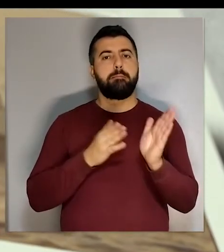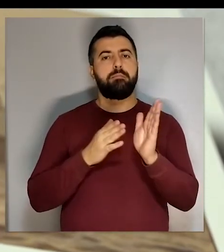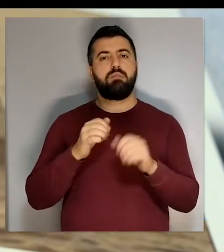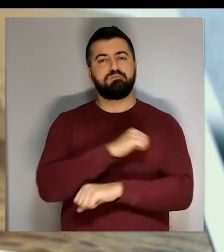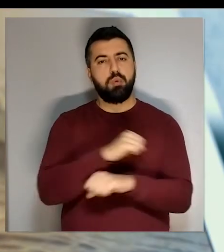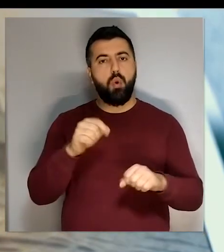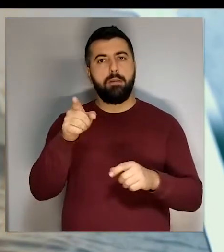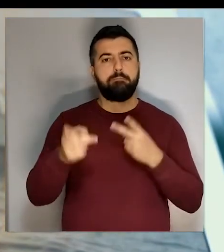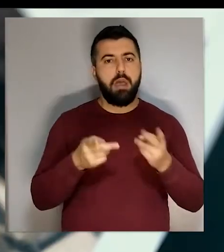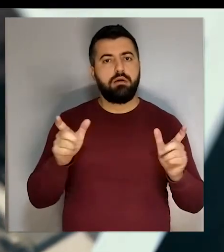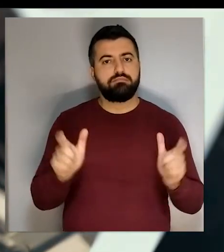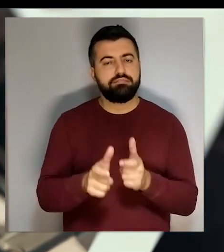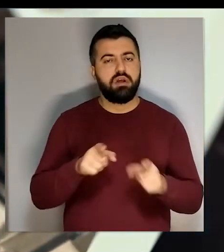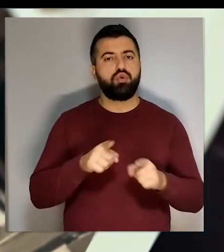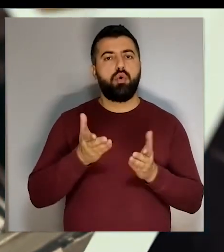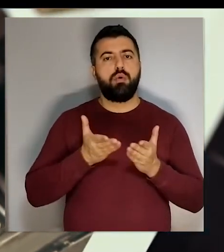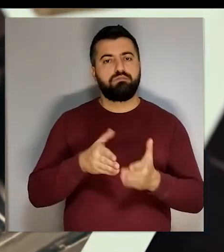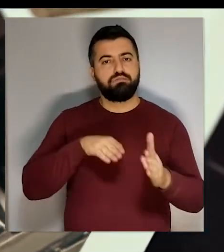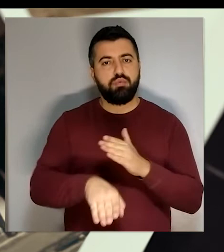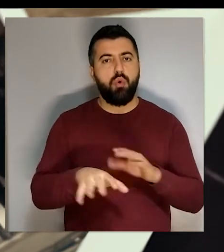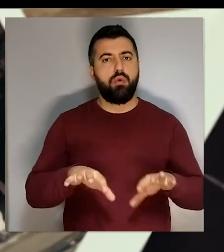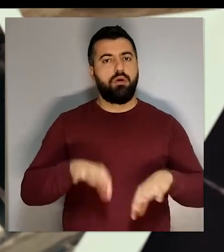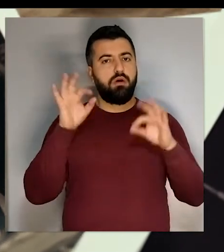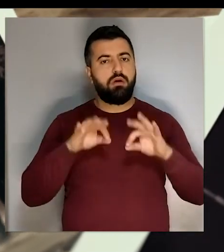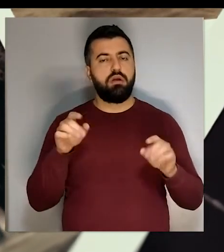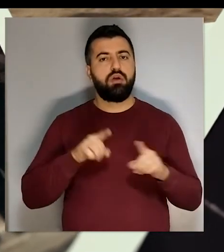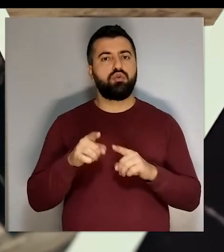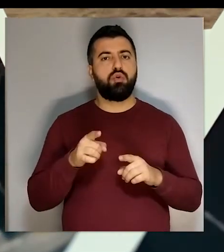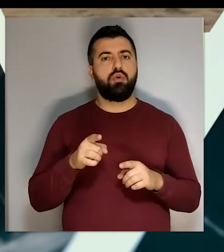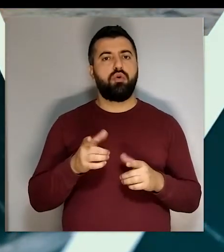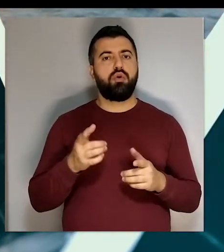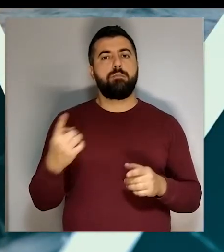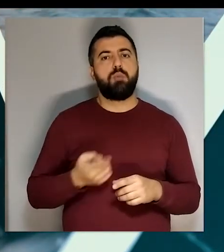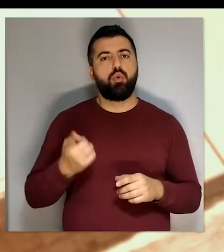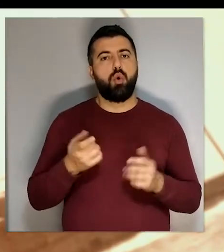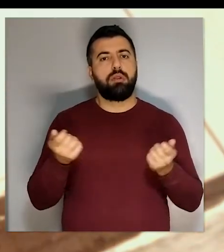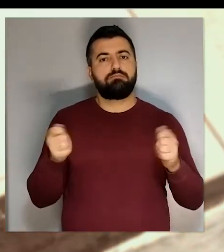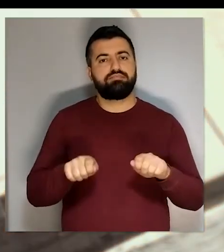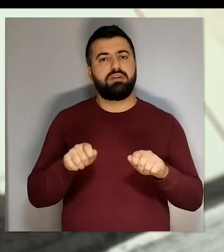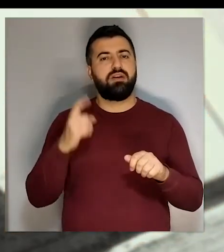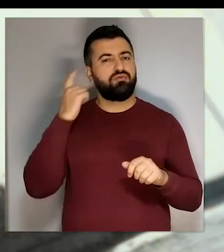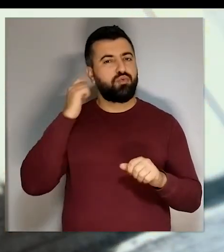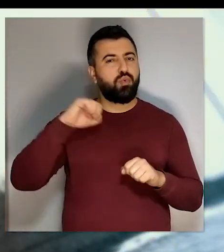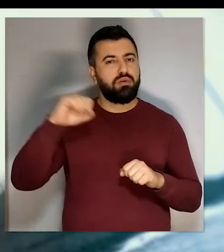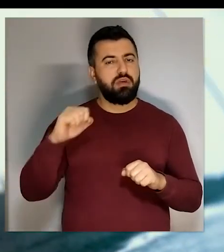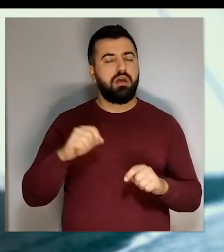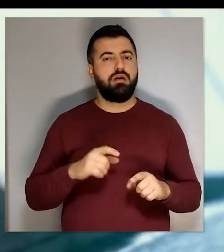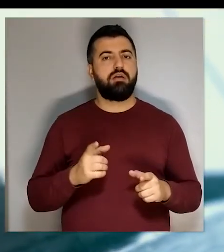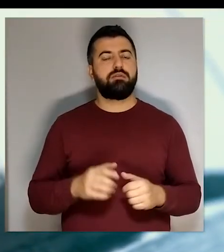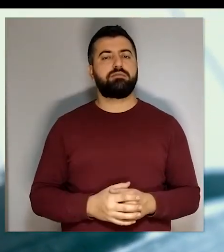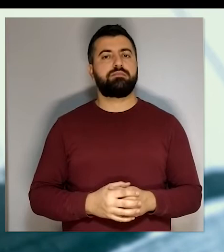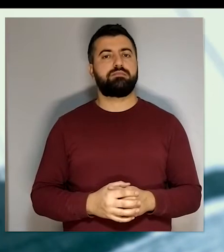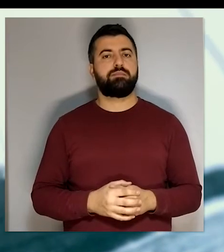morskih mina Uređaj za spasavanje potonulih podvornica Prigušivač za brodske motore I pronalazi ih u